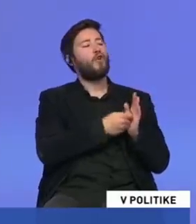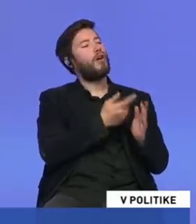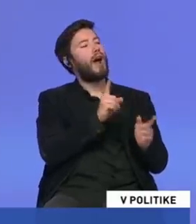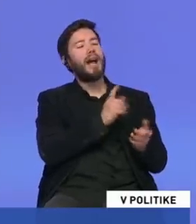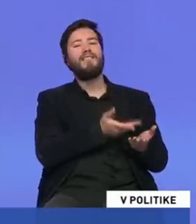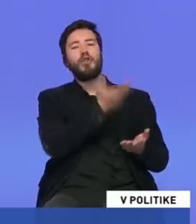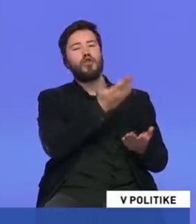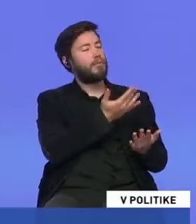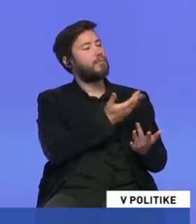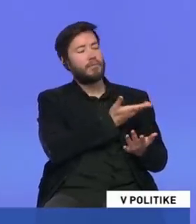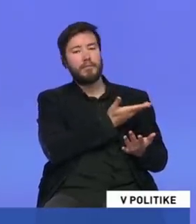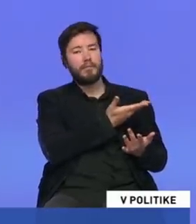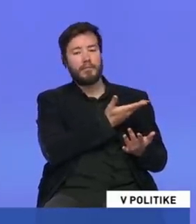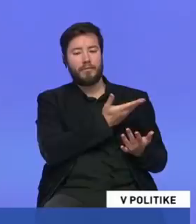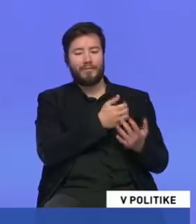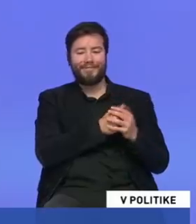schvaľovali rodičák.